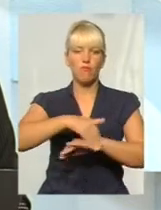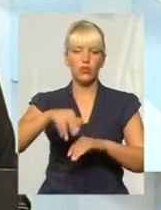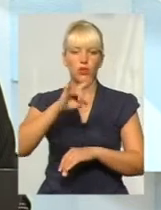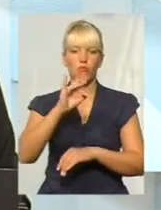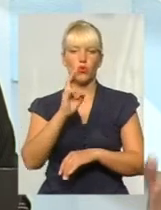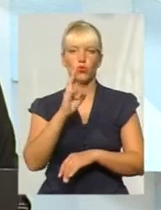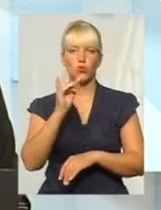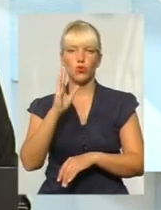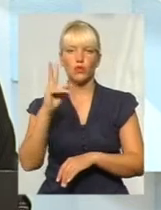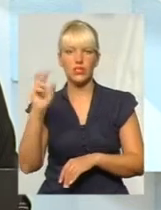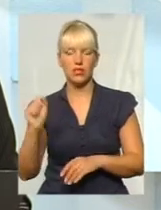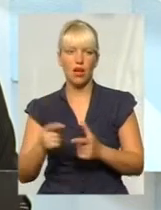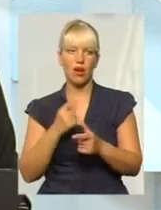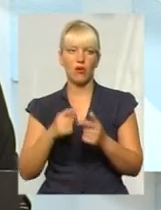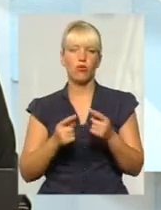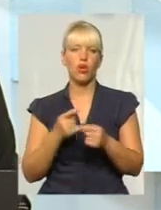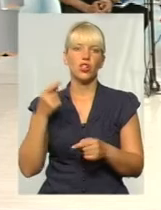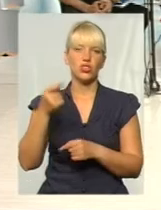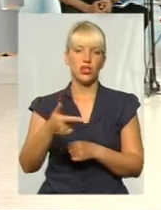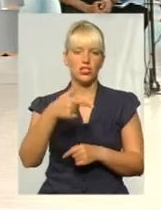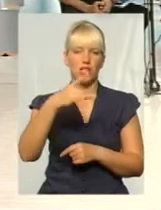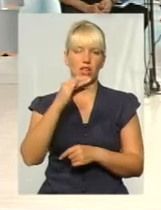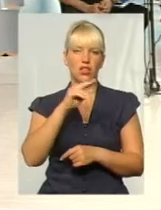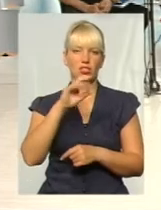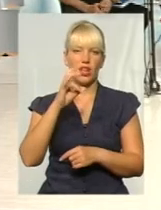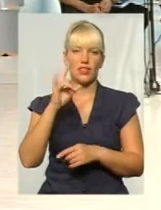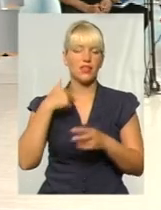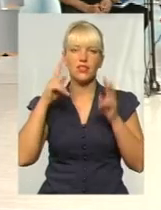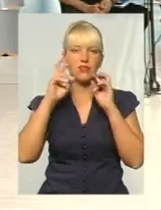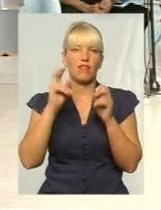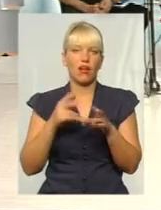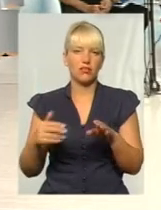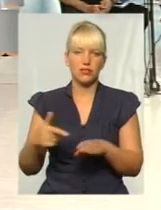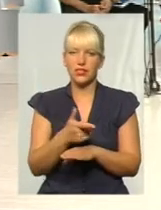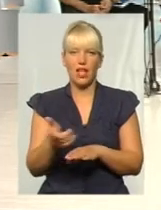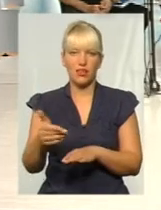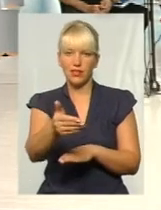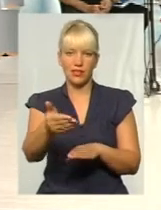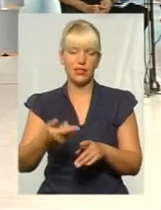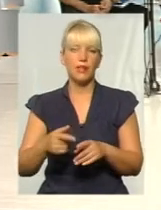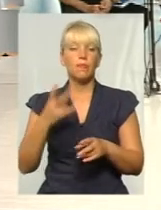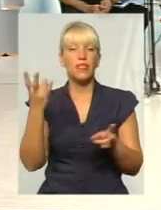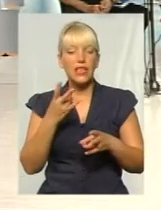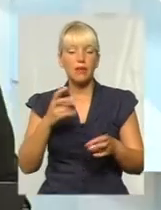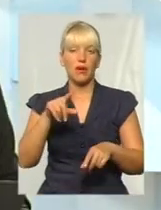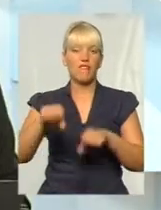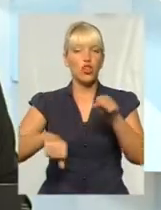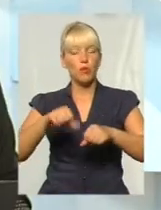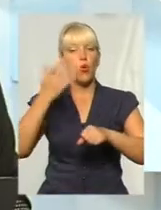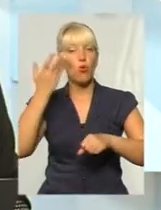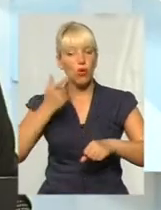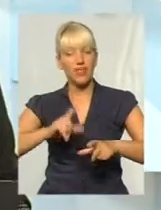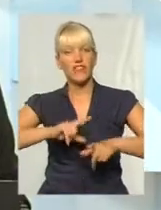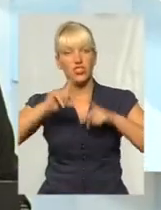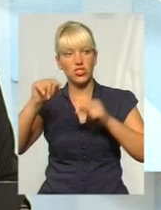Гречану, я навіть не знаю, як звідти заїхати. Тобто є такі місця, але треба обирати, коли велосипедист виїжджає.